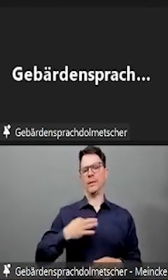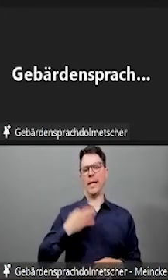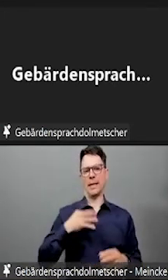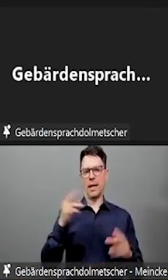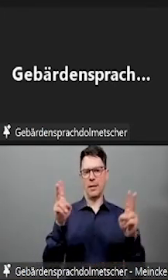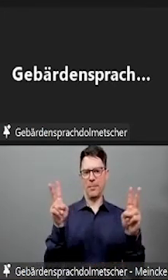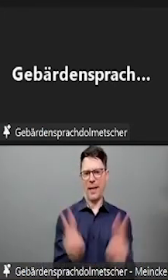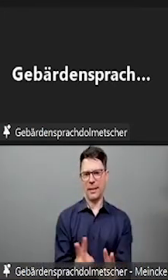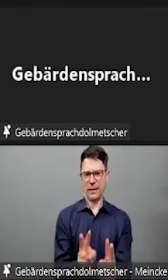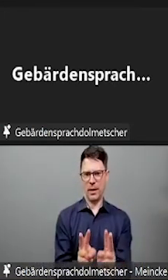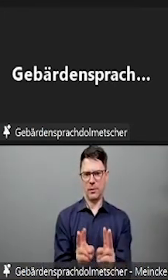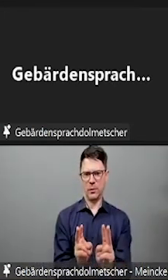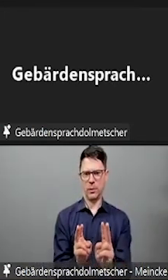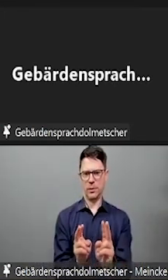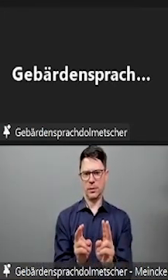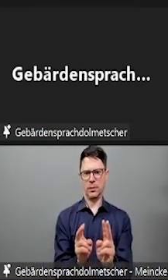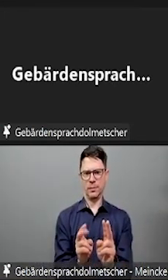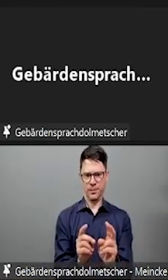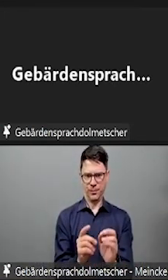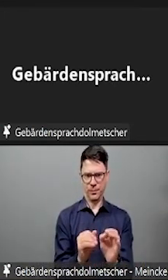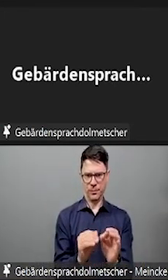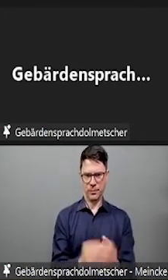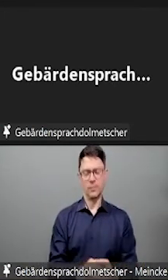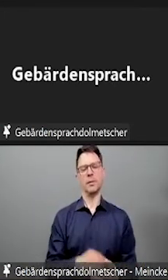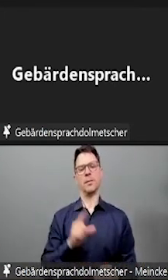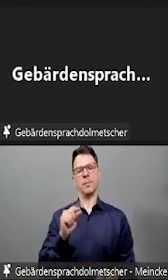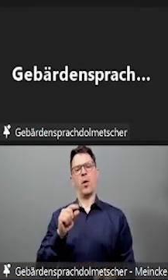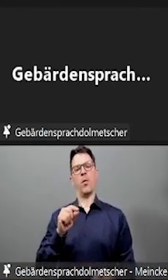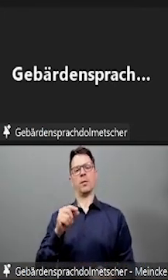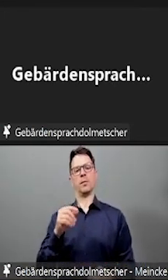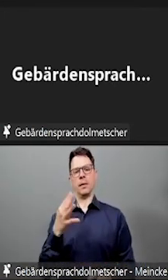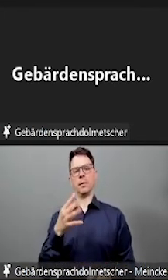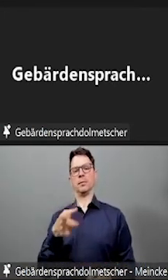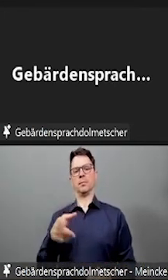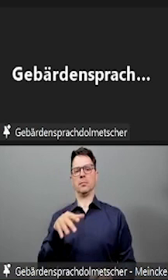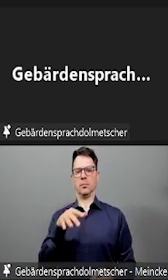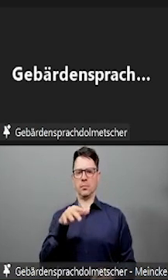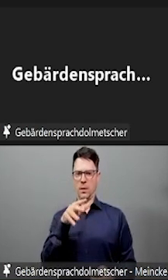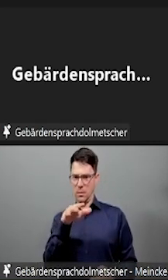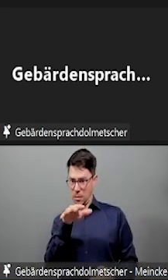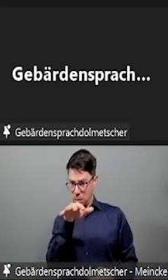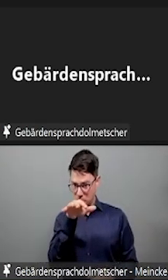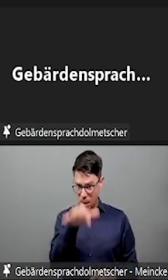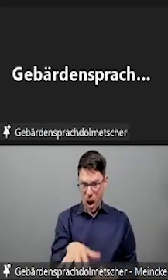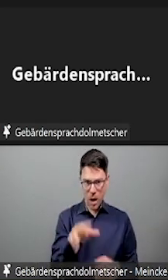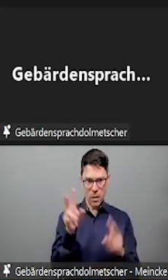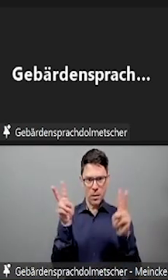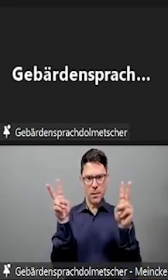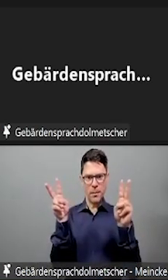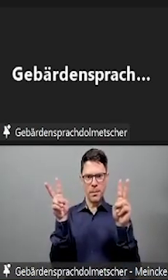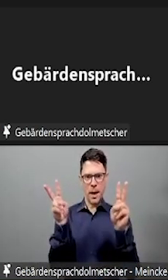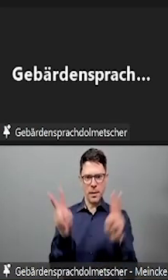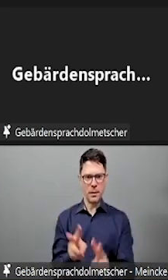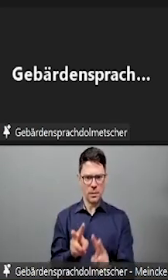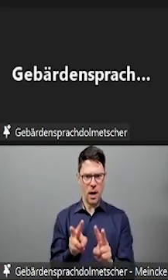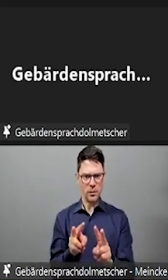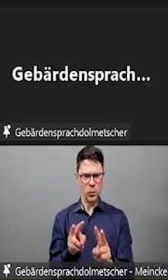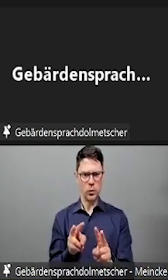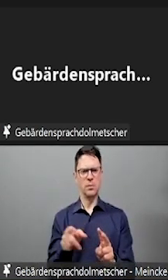Klassifikation der Krankheiten, der ICD, gerichtet. Und diese ICD, der